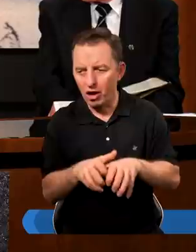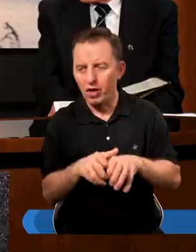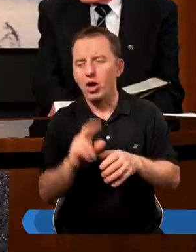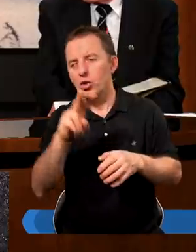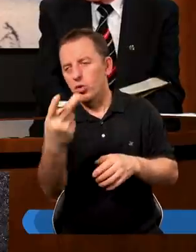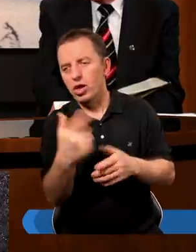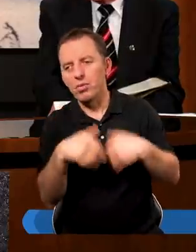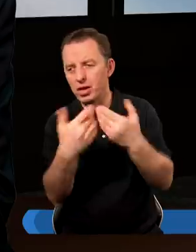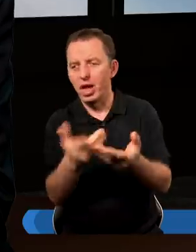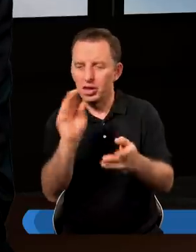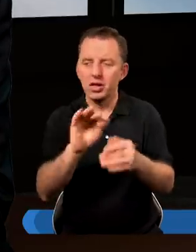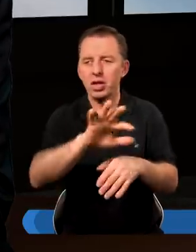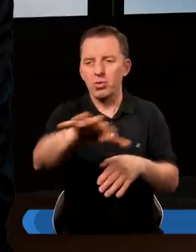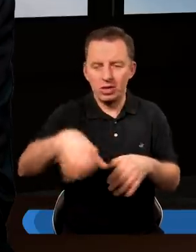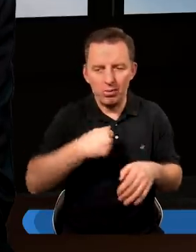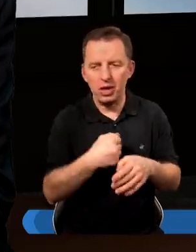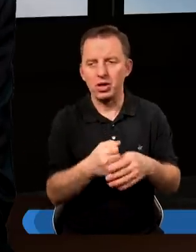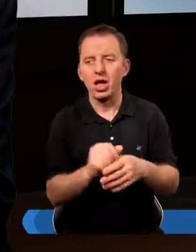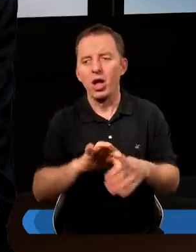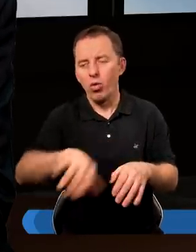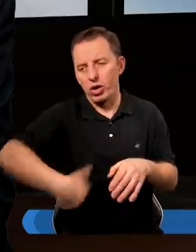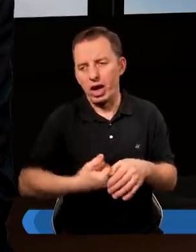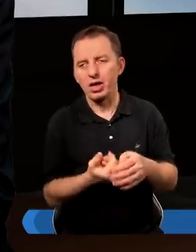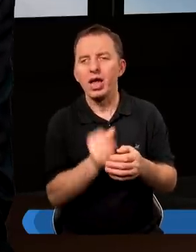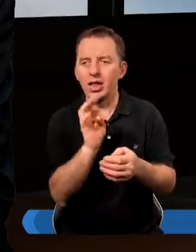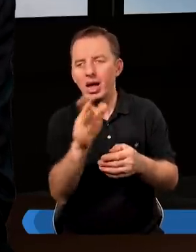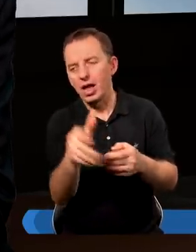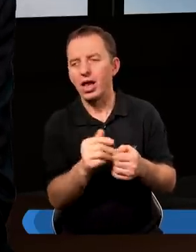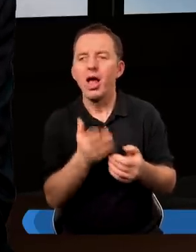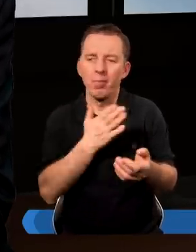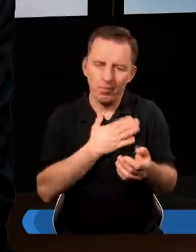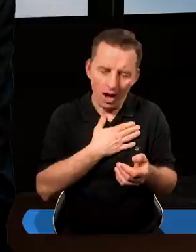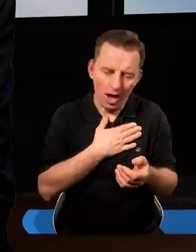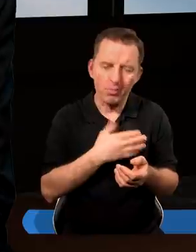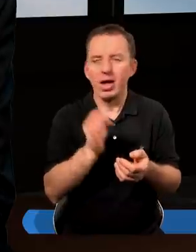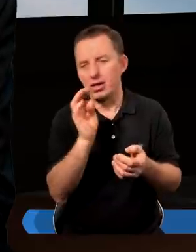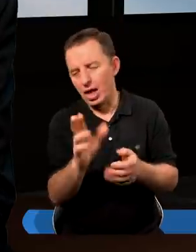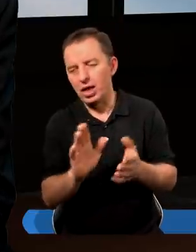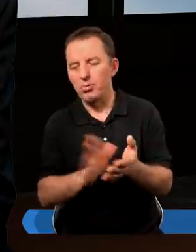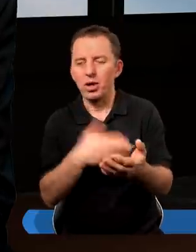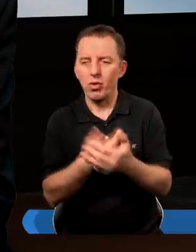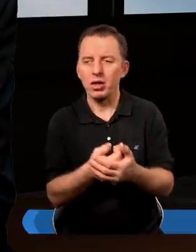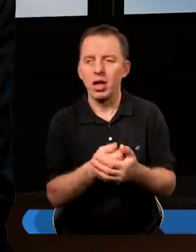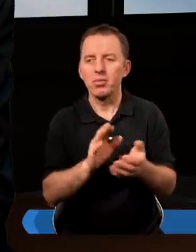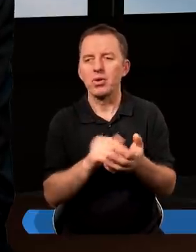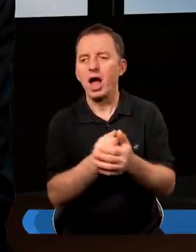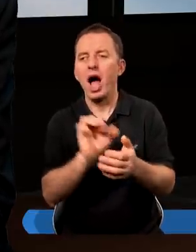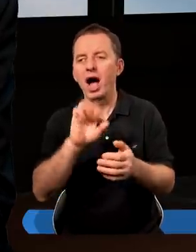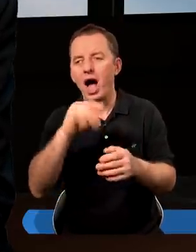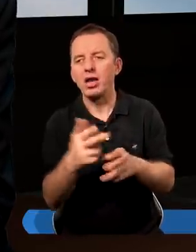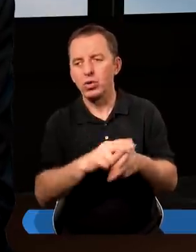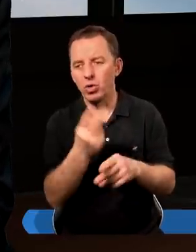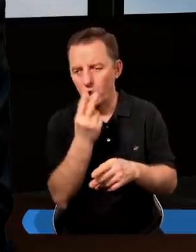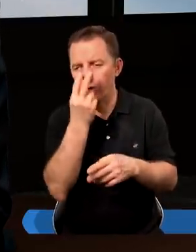drugiemu nie da, jeszcze mu zabierze, ukradnie i tak dalej. Mamy takie przykłady w Piśmie Świętym. Achana, który